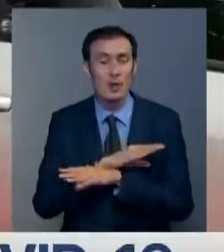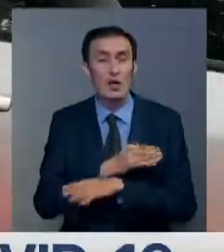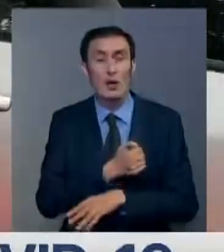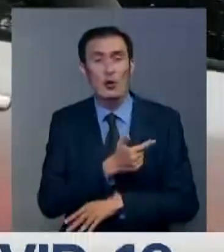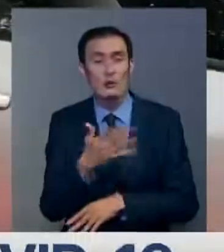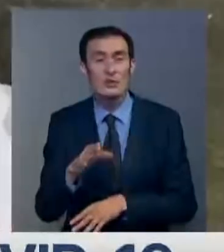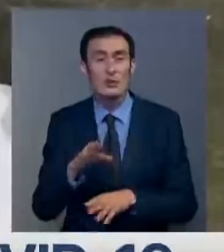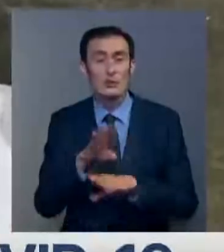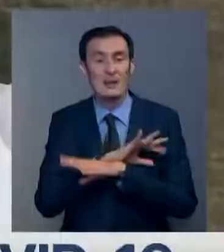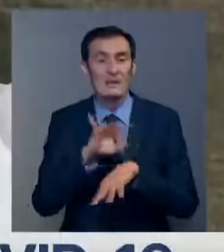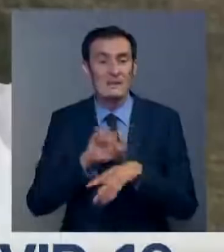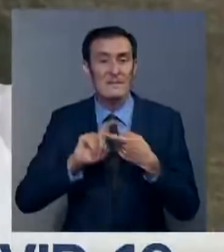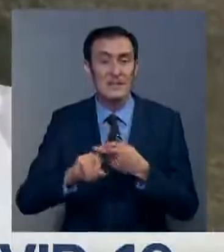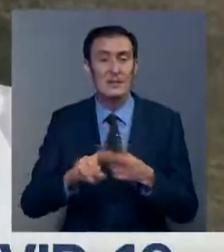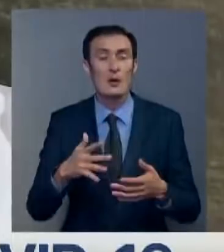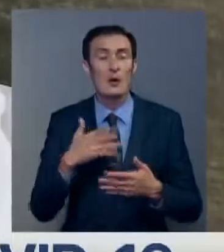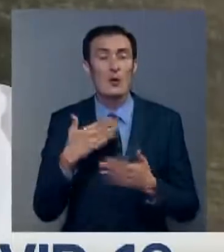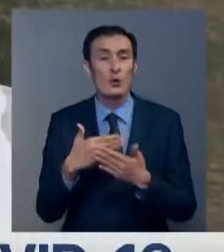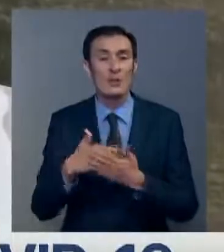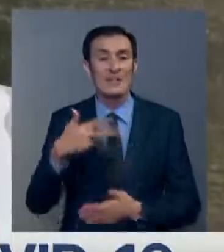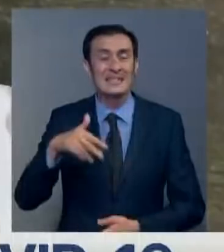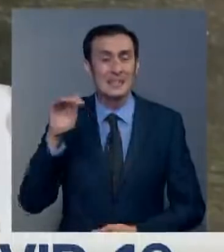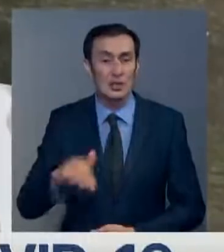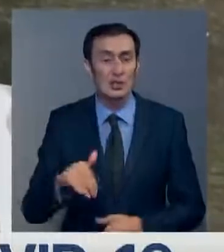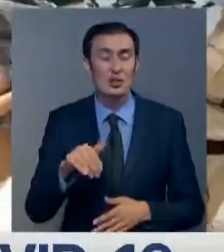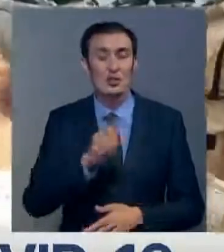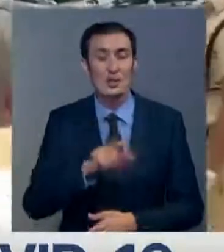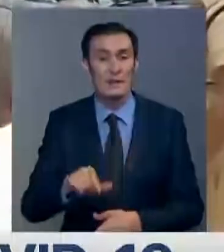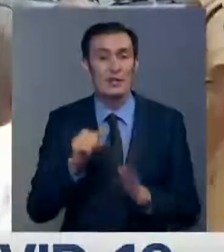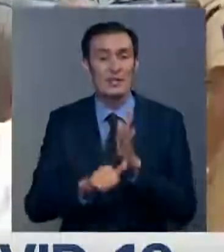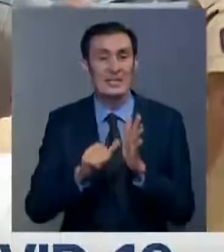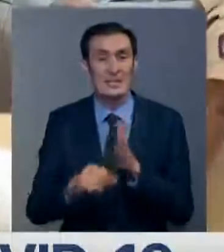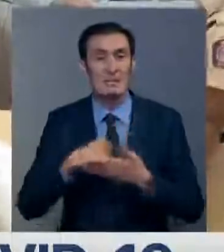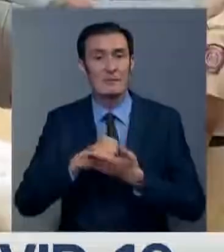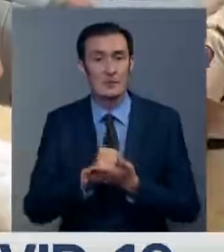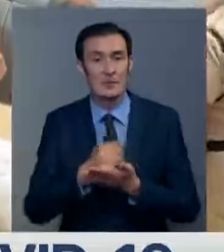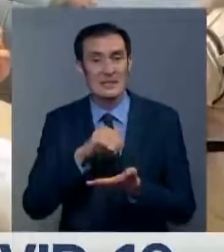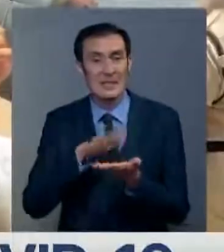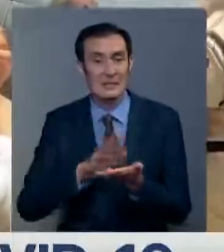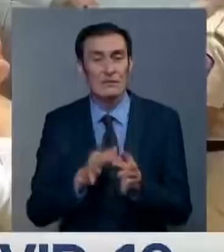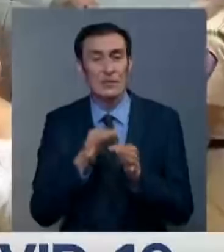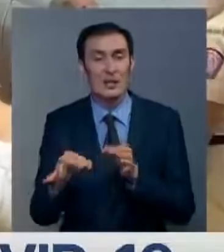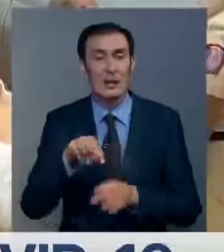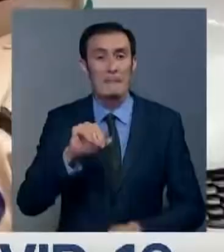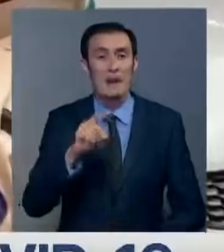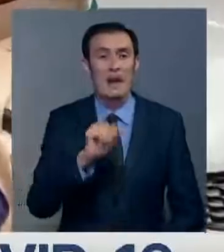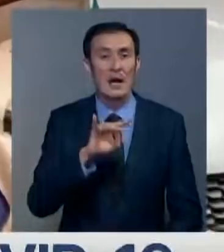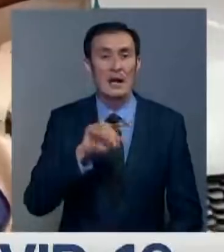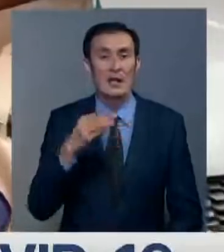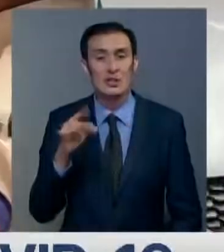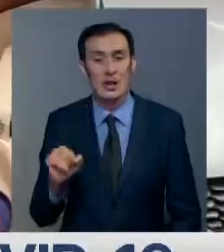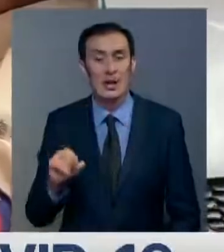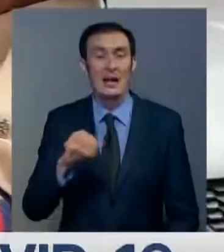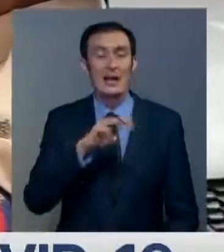Общее число жертв инфекции достигло 30 тысяч. Почти 60% подтвержденных случаев зарегистрированы в штатах Махараш, Традели